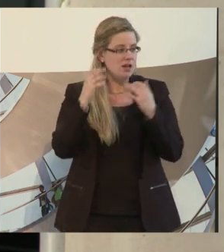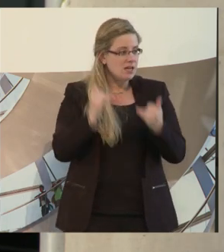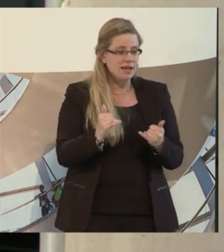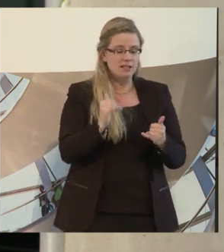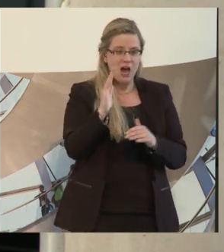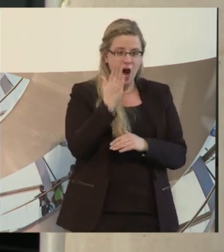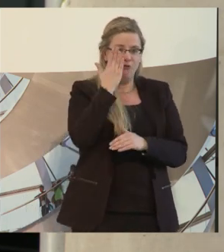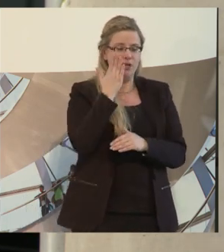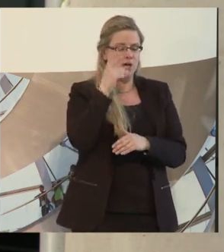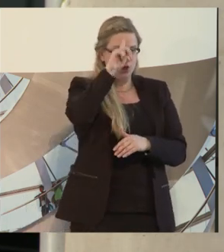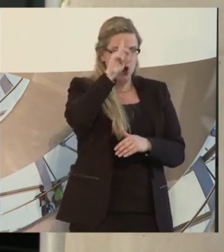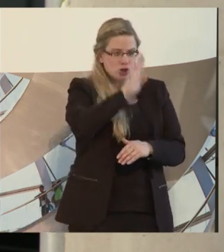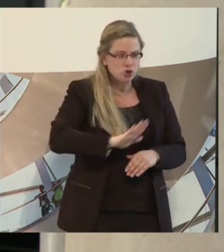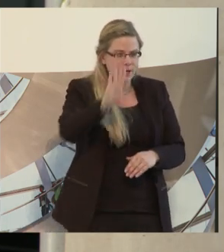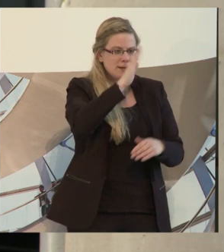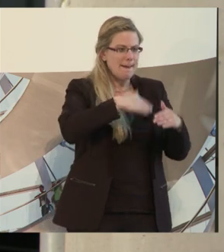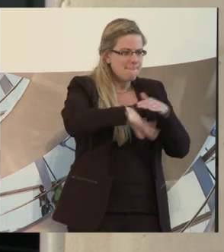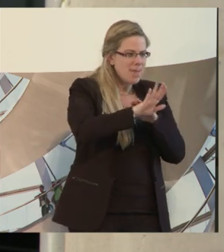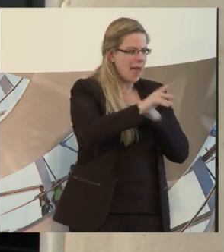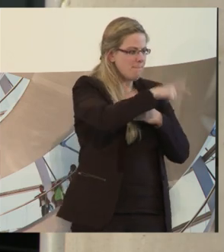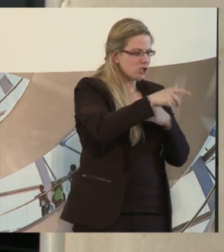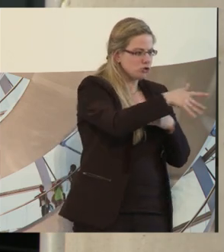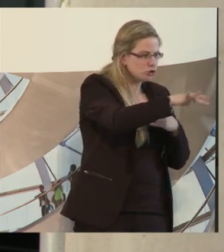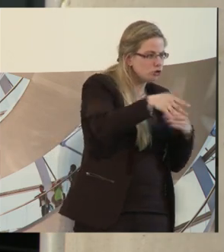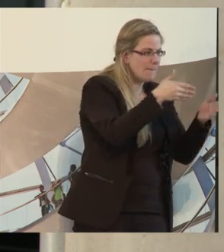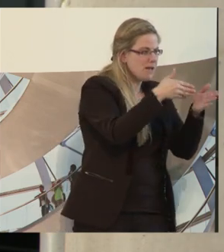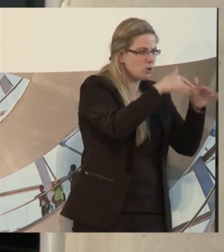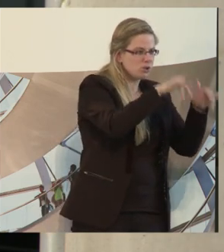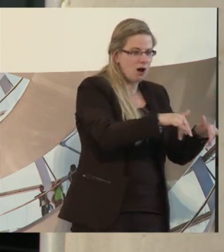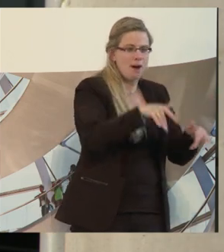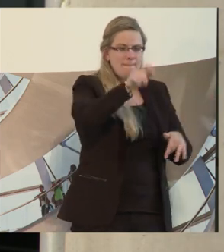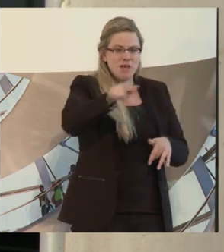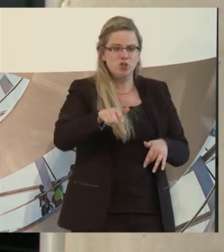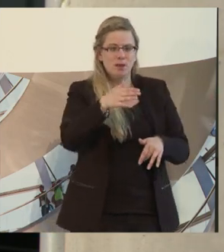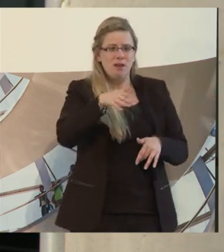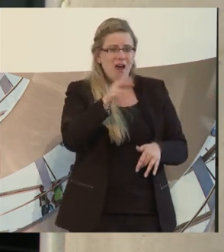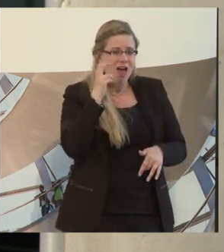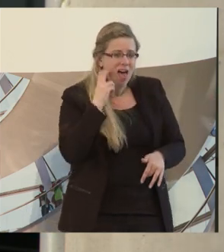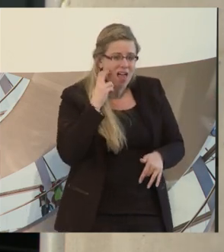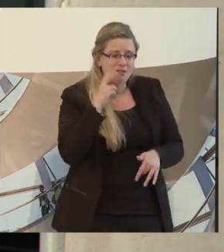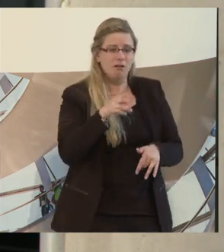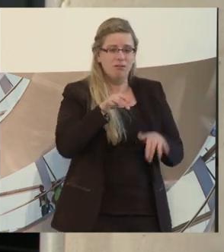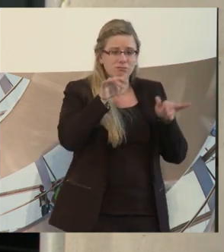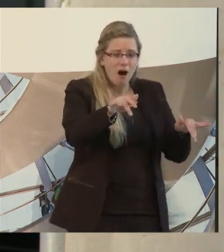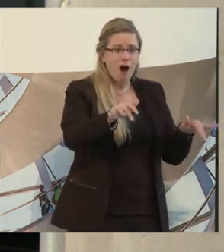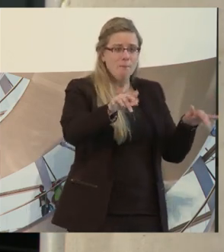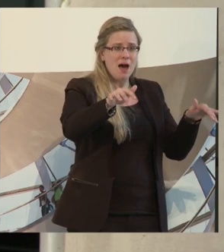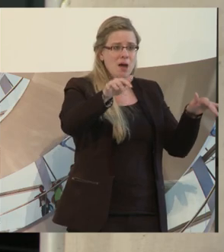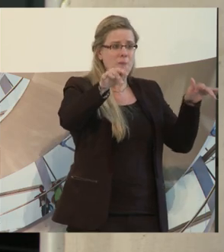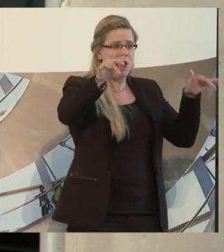Menschen in Deutschland haben und immer mehr ältere, weil und ich bringe das auch in eine Verbindung miteinander, weil dadurch wächst natürlich